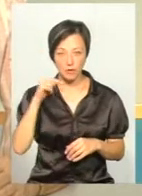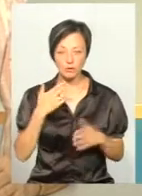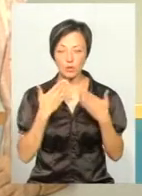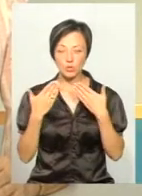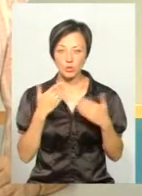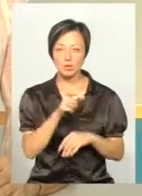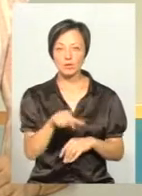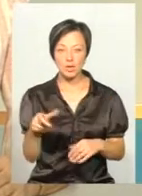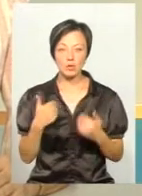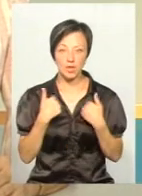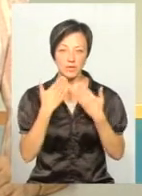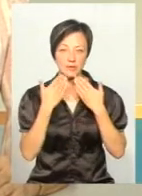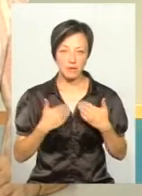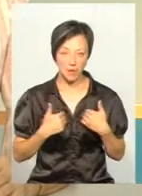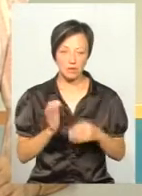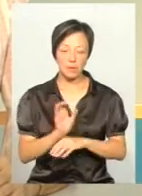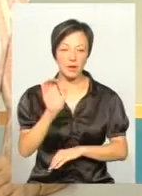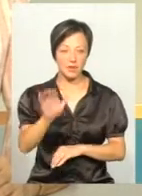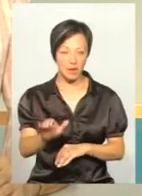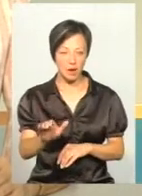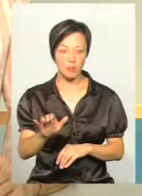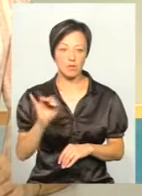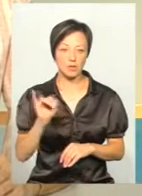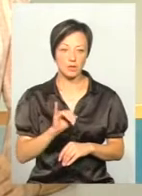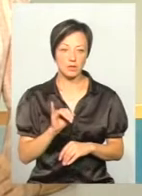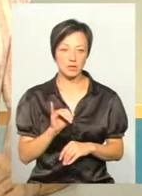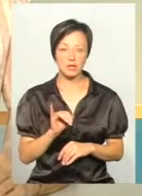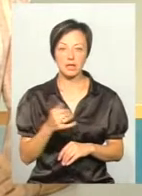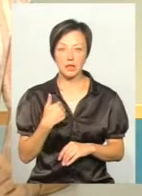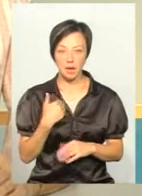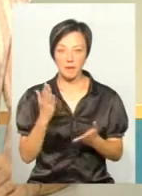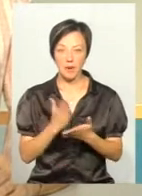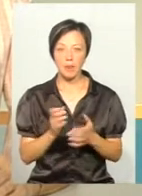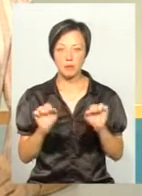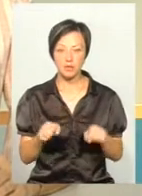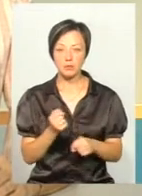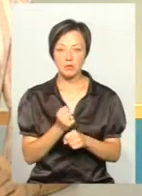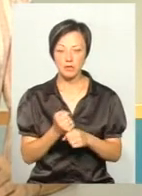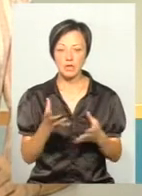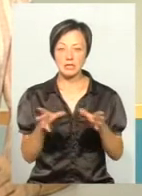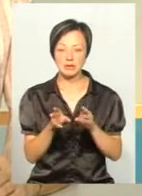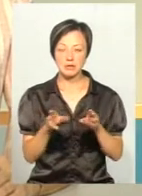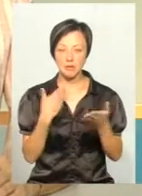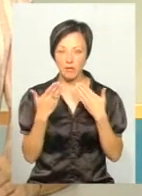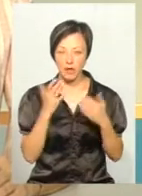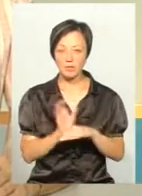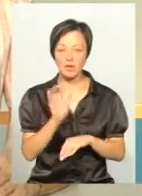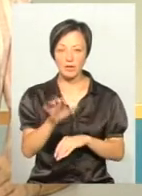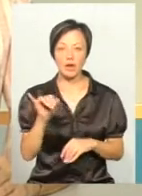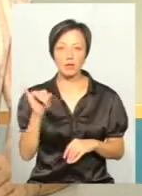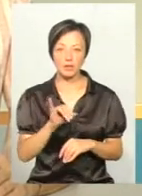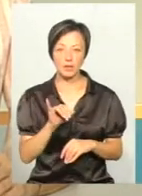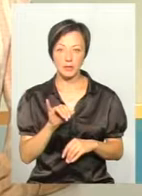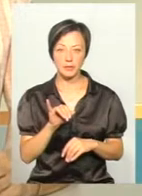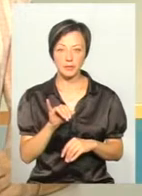спілкуючись з тими людьми, які до нас звертаються, ми їх направляємо. Ну, оскільки я мала можливість спрацюватися, спілкуватися, ми направляємо. І